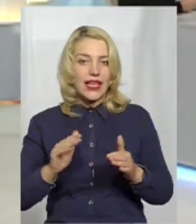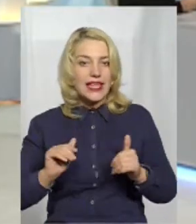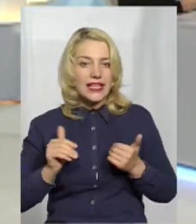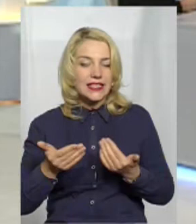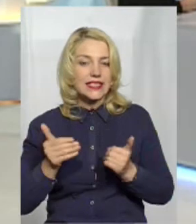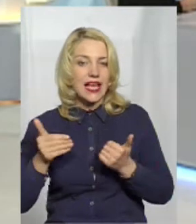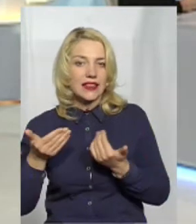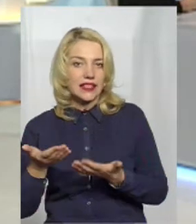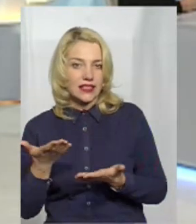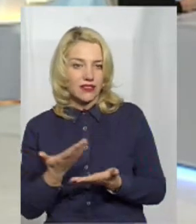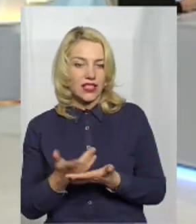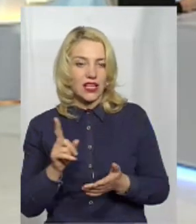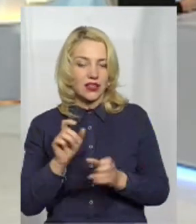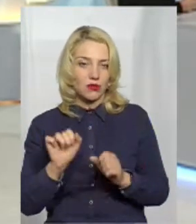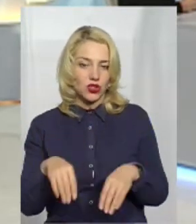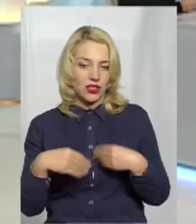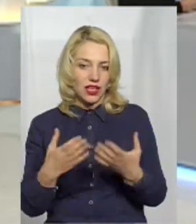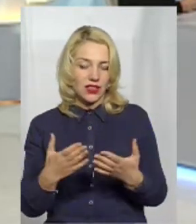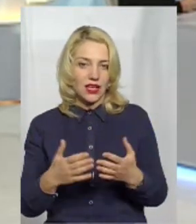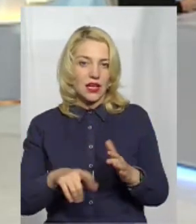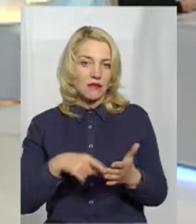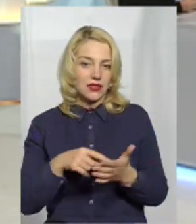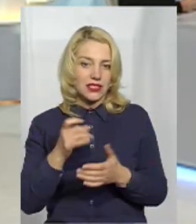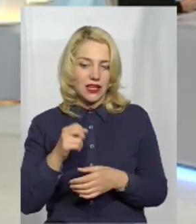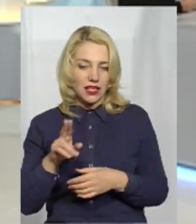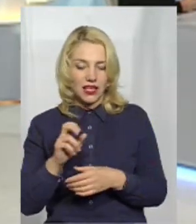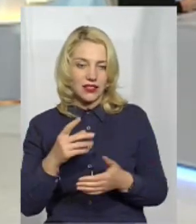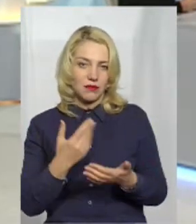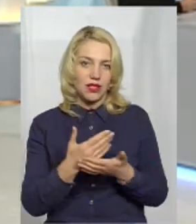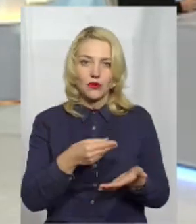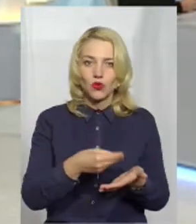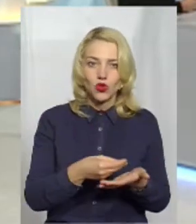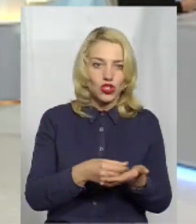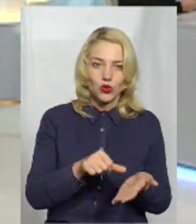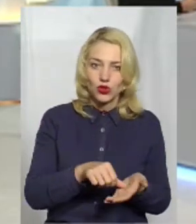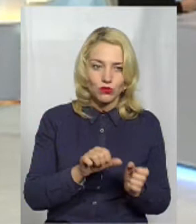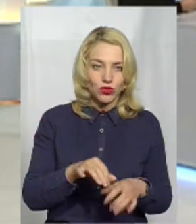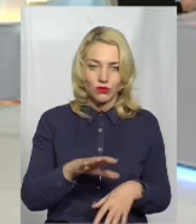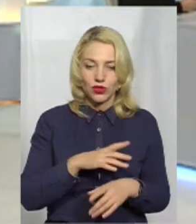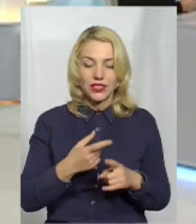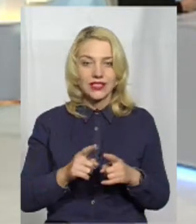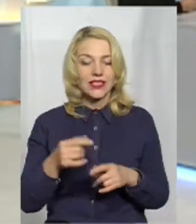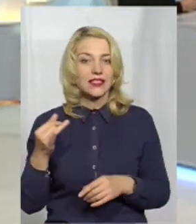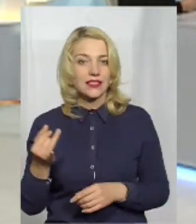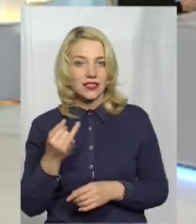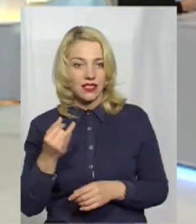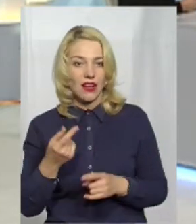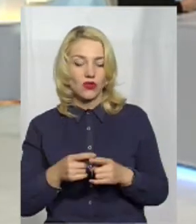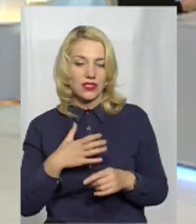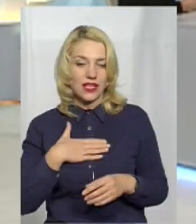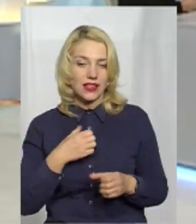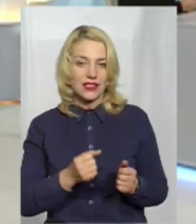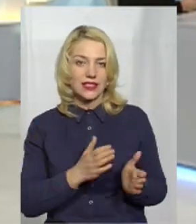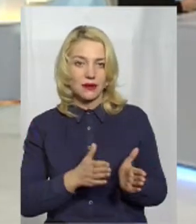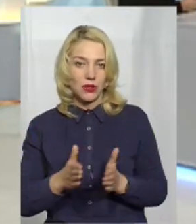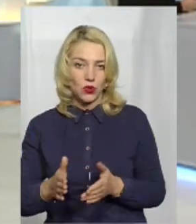там, надає, наприклад, міська рада, да, і бюджет участі може бути. Це дуже цікаво і це дисциплінує,